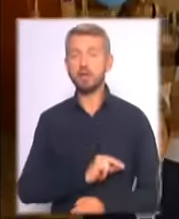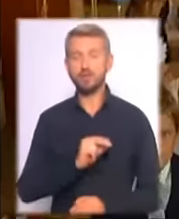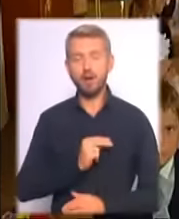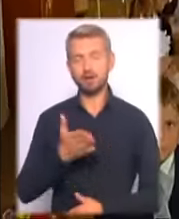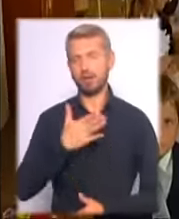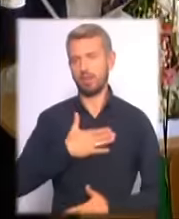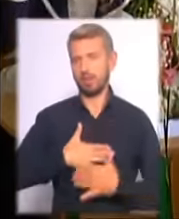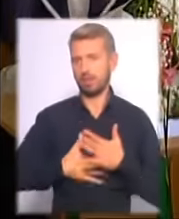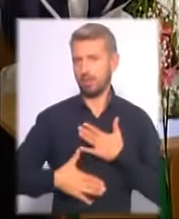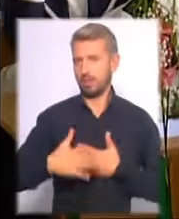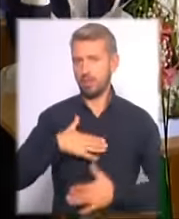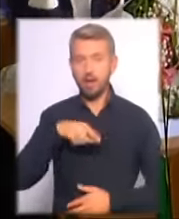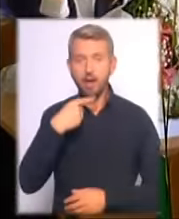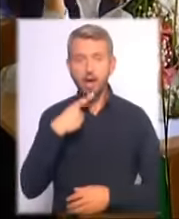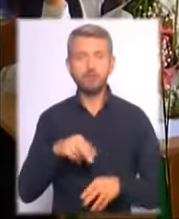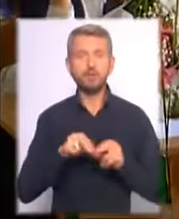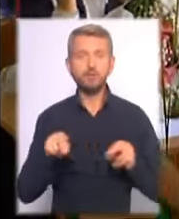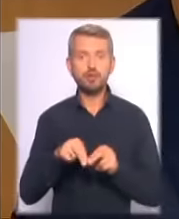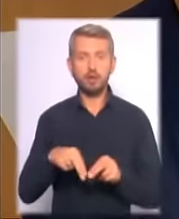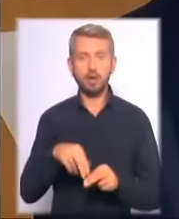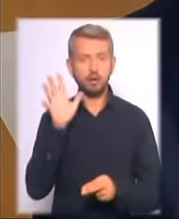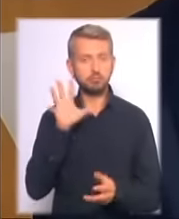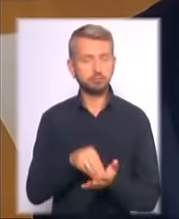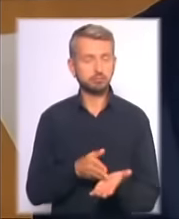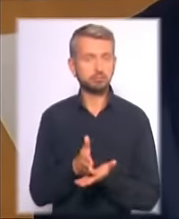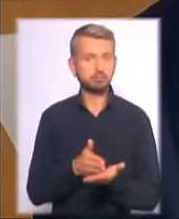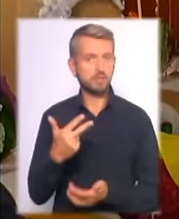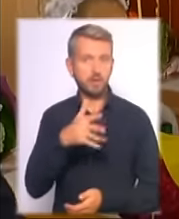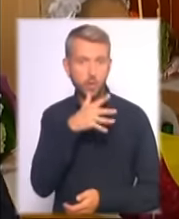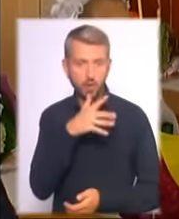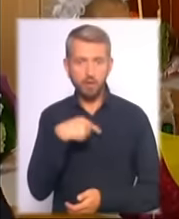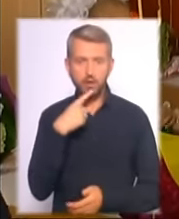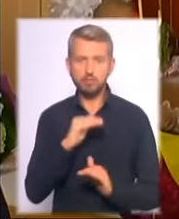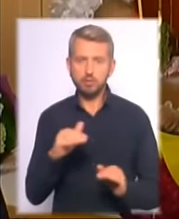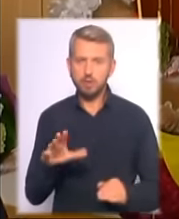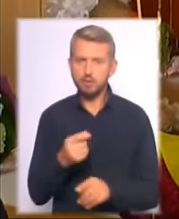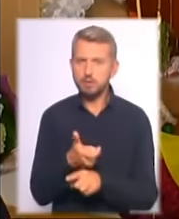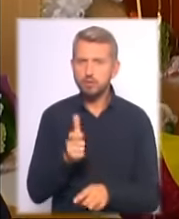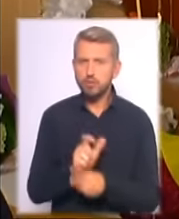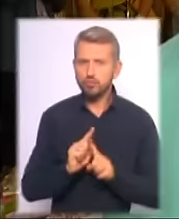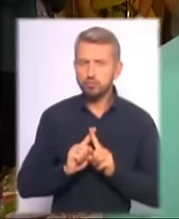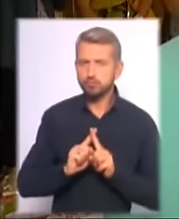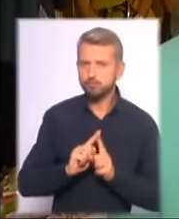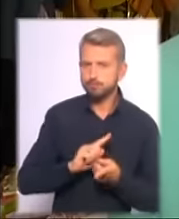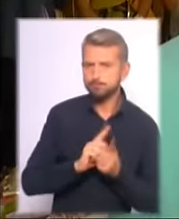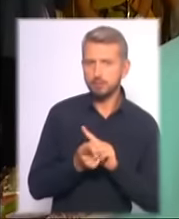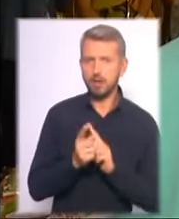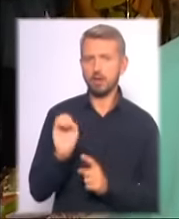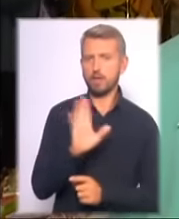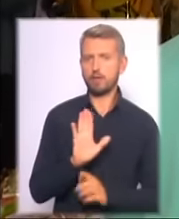задоволення, запевняє вчителька з 30-річним стажем. Каже, вихованці все більше стають європейцями. Вони стали